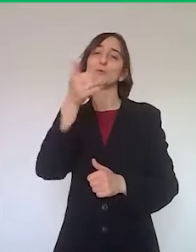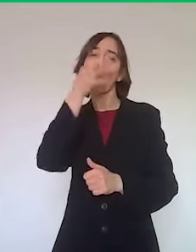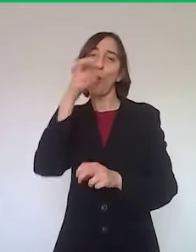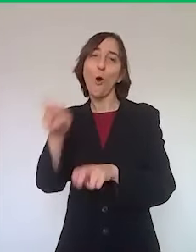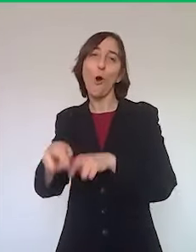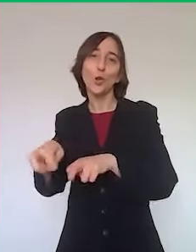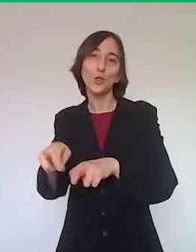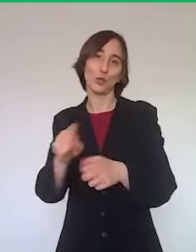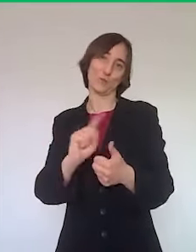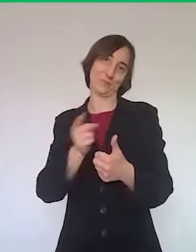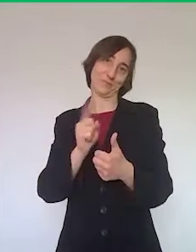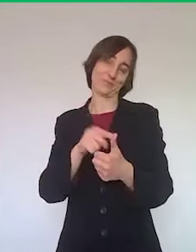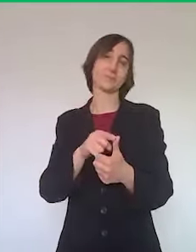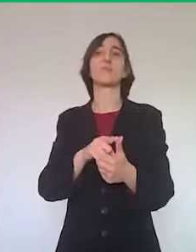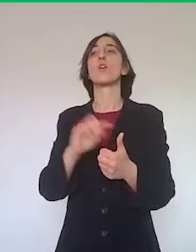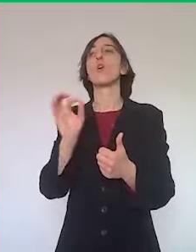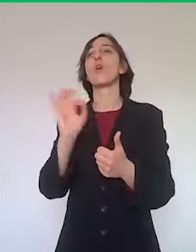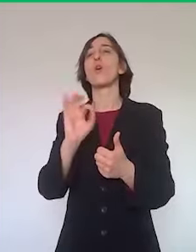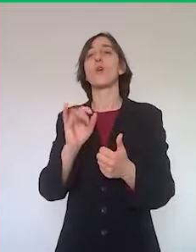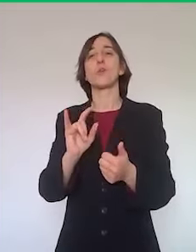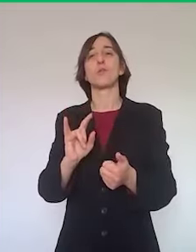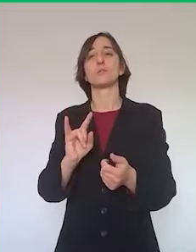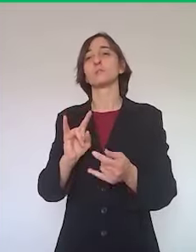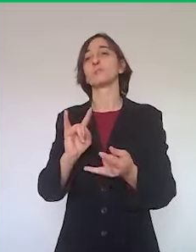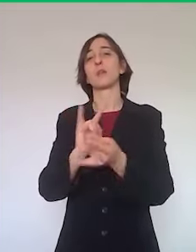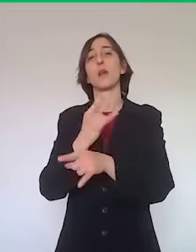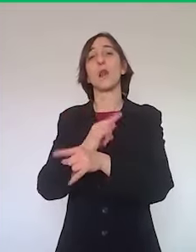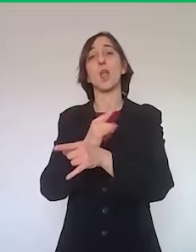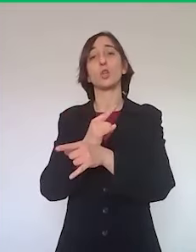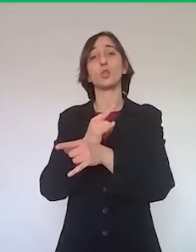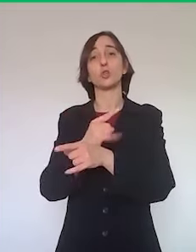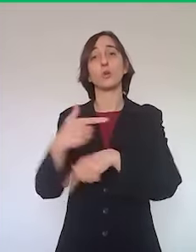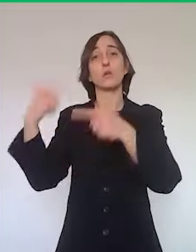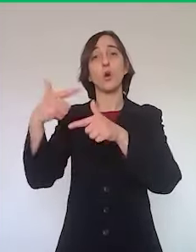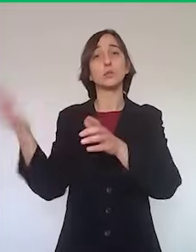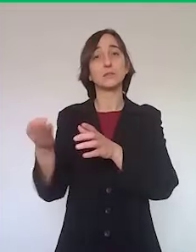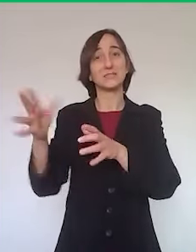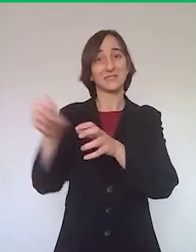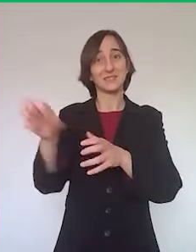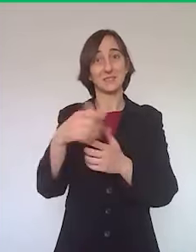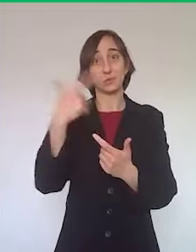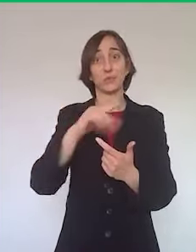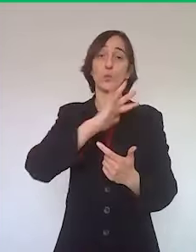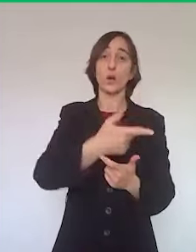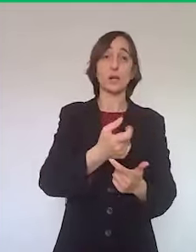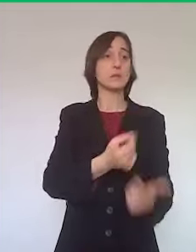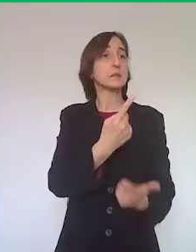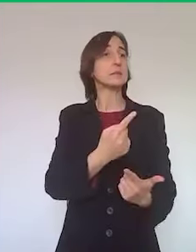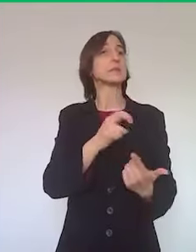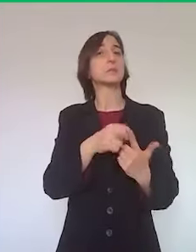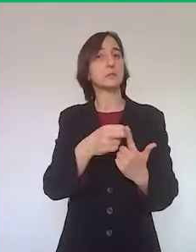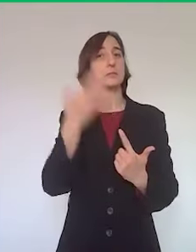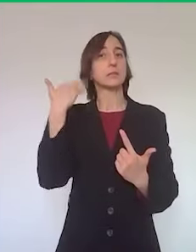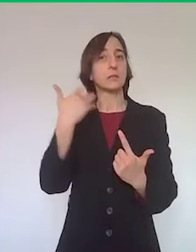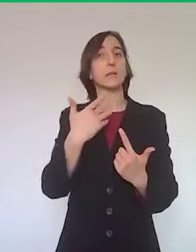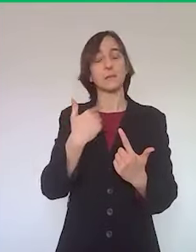non si occuperà solo della possibilità di andare a raccogliere la legna nei boschi, che era un'altra delle questioni che c'era stata posta e che abbiamo voluto chiarire